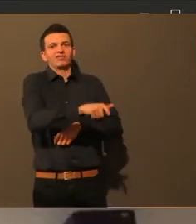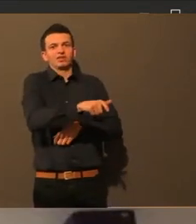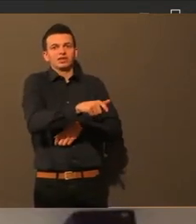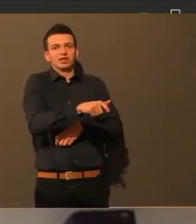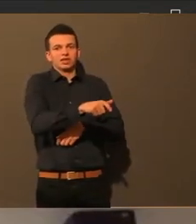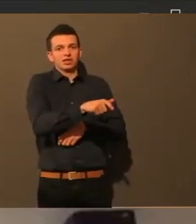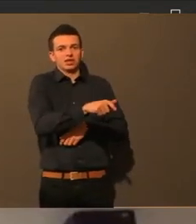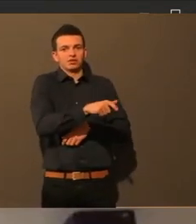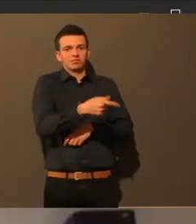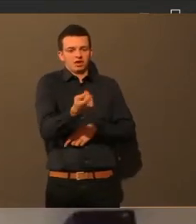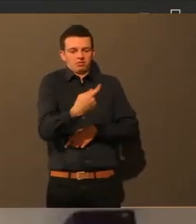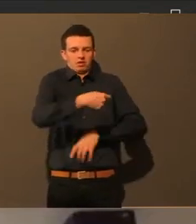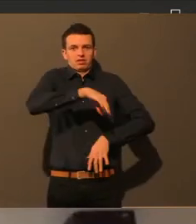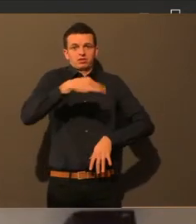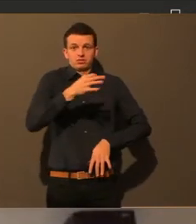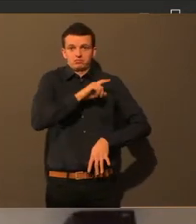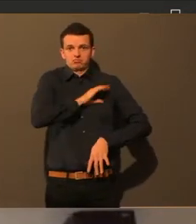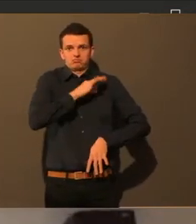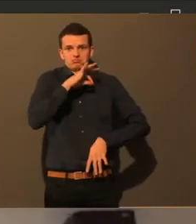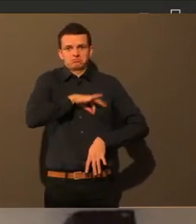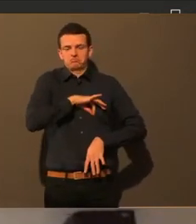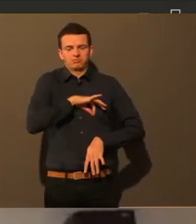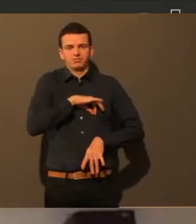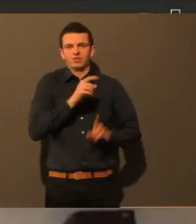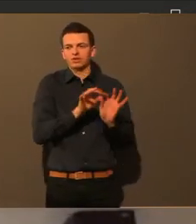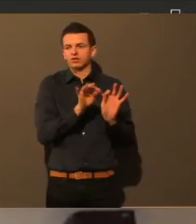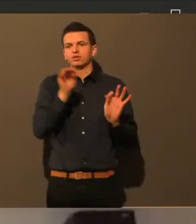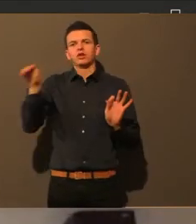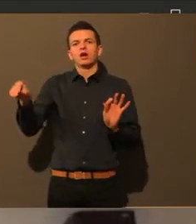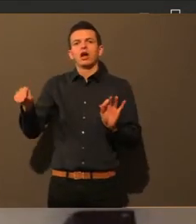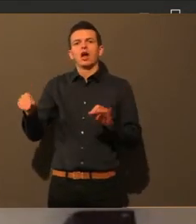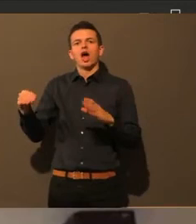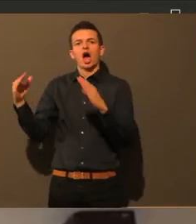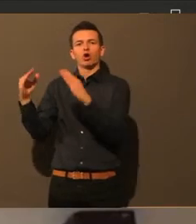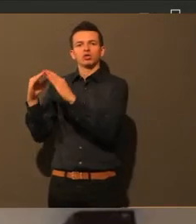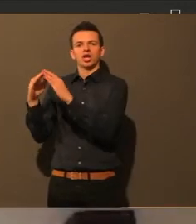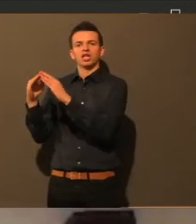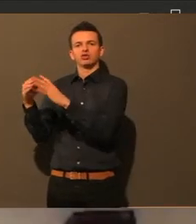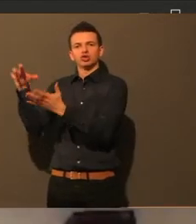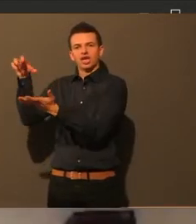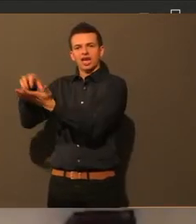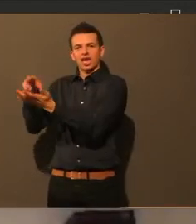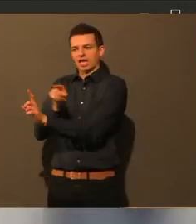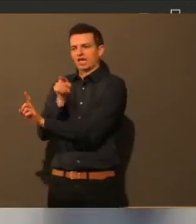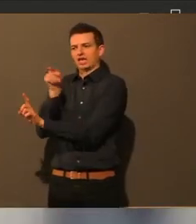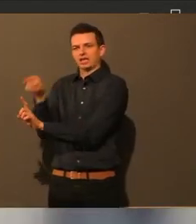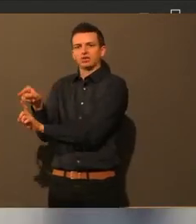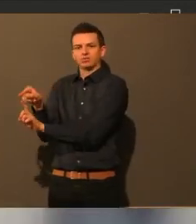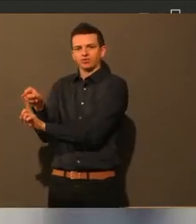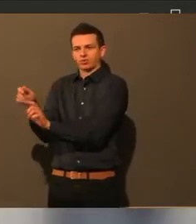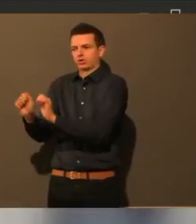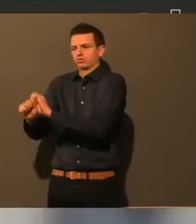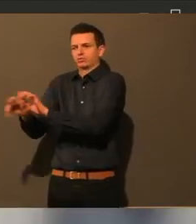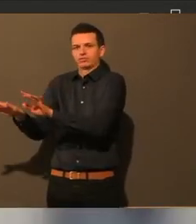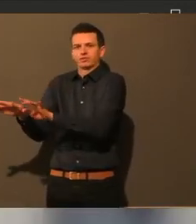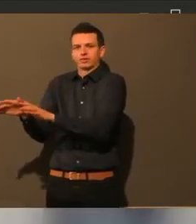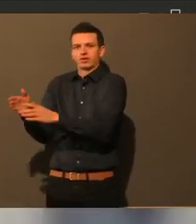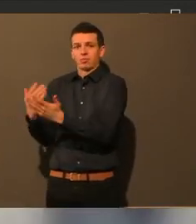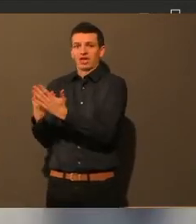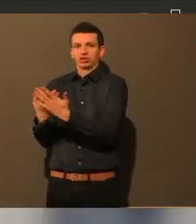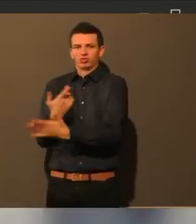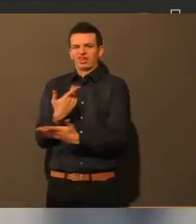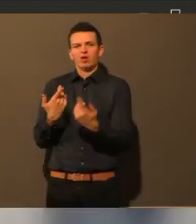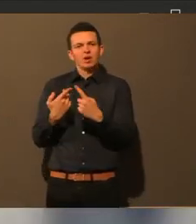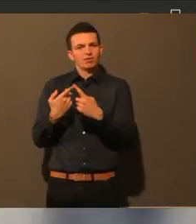man kann das einfach aufgrund der Systematik nicht machen, nach dem Motto, der Herr Domboski ist heute ohne Maske erwischt worden und der spendet für das Hohlbein-Gymnasium. Das